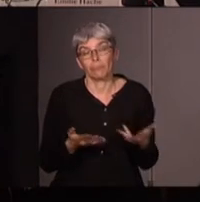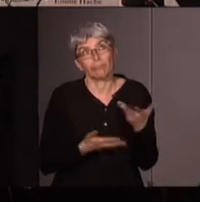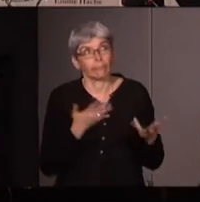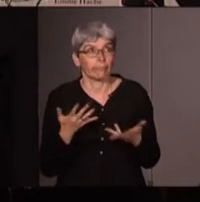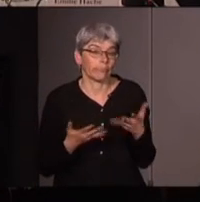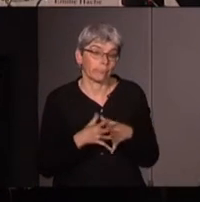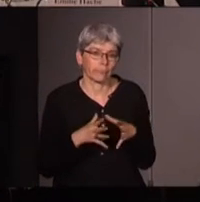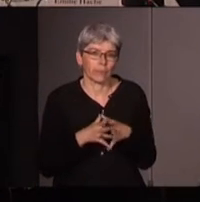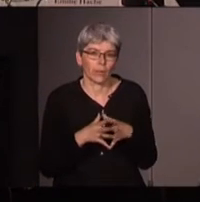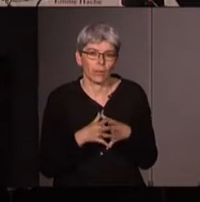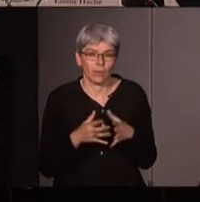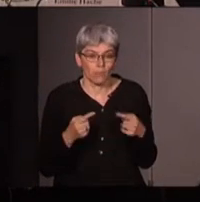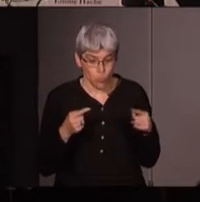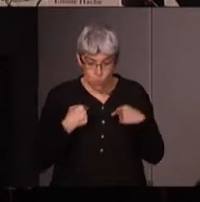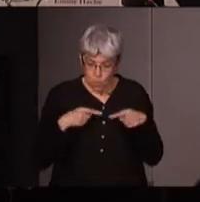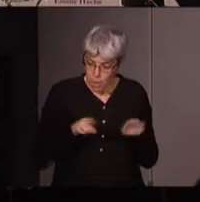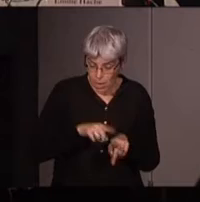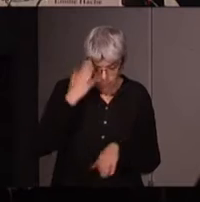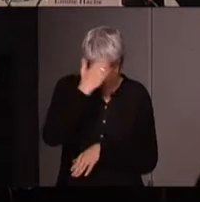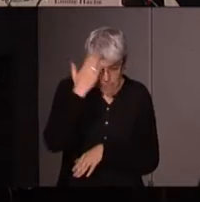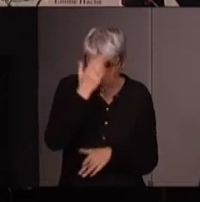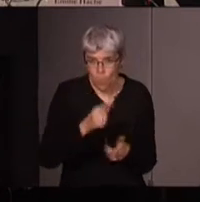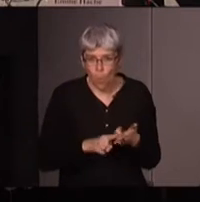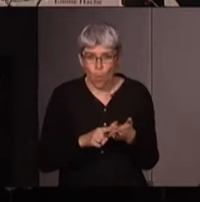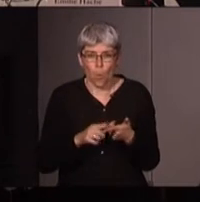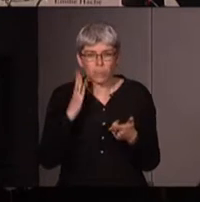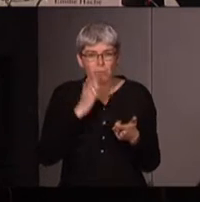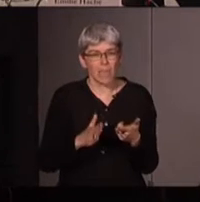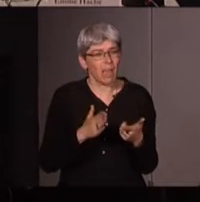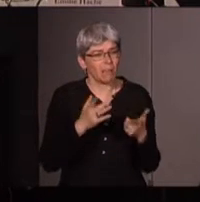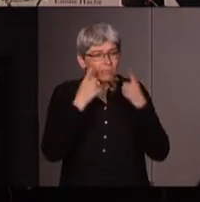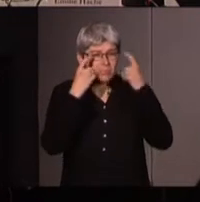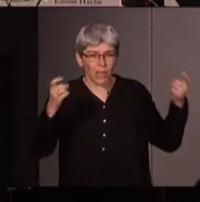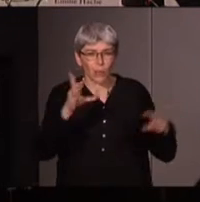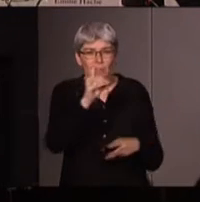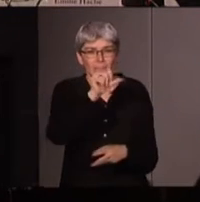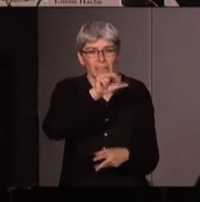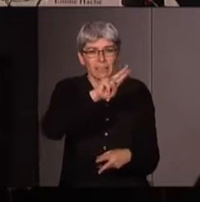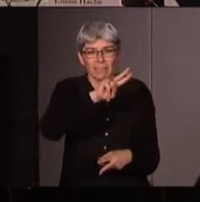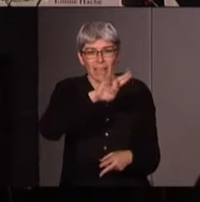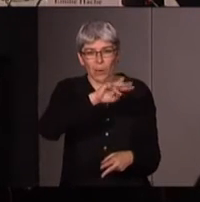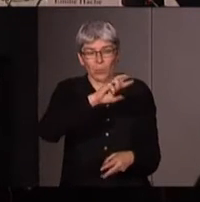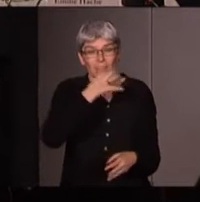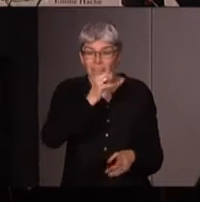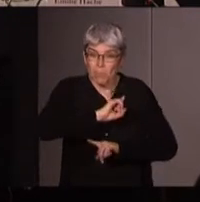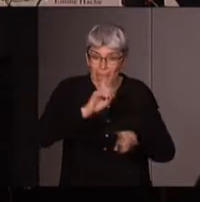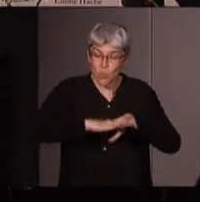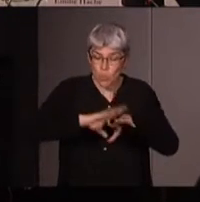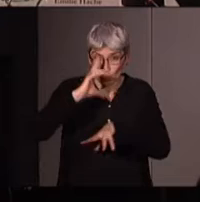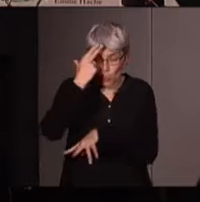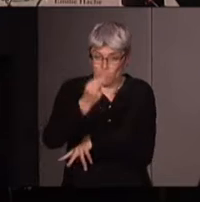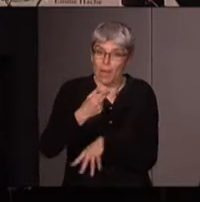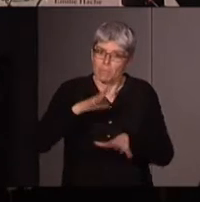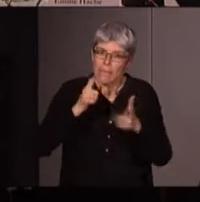que nous sommes comme les animaux comme la théorie évolutionniste de Darwin ce que Darwin n'a pas dit du tout sur les êtres humains mais la théorie